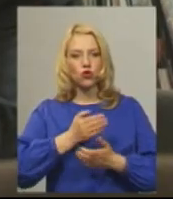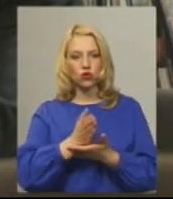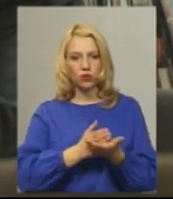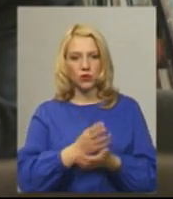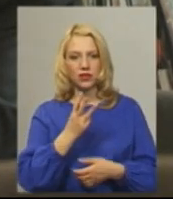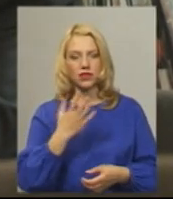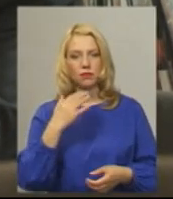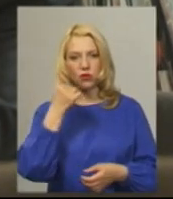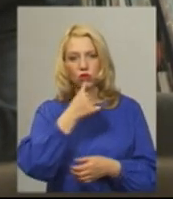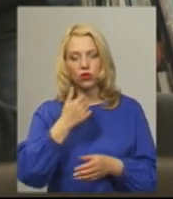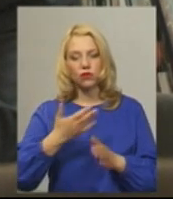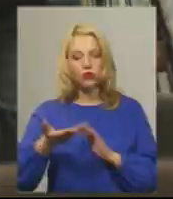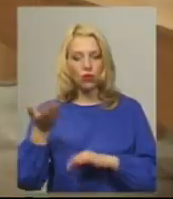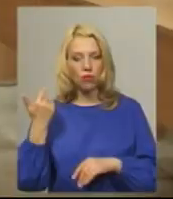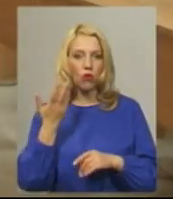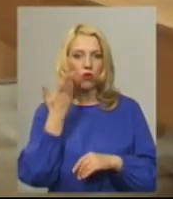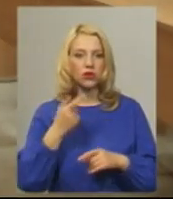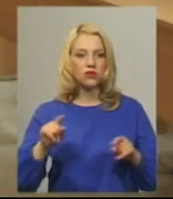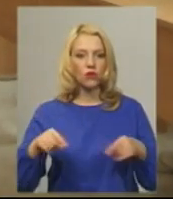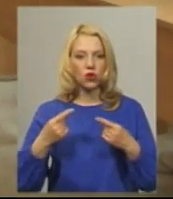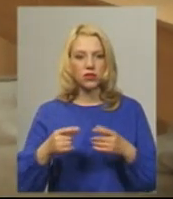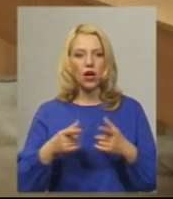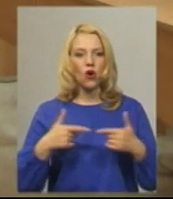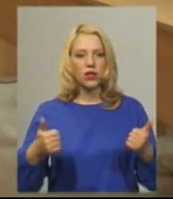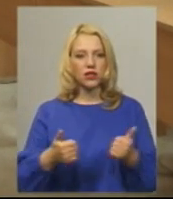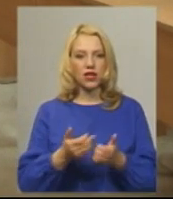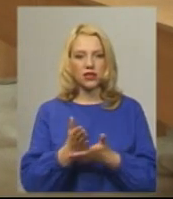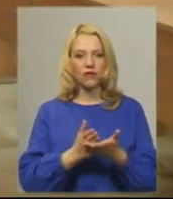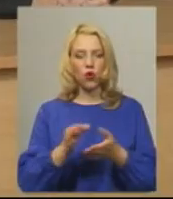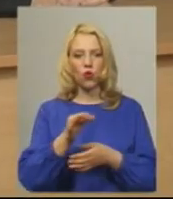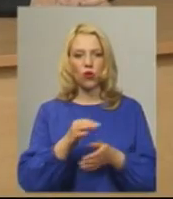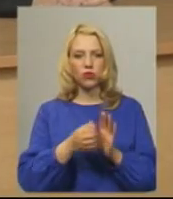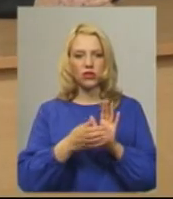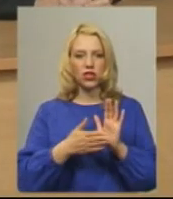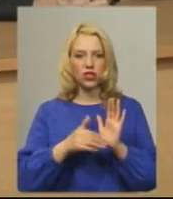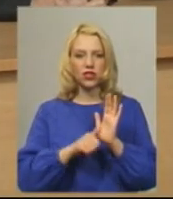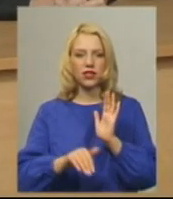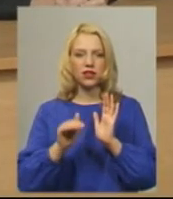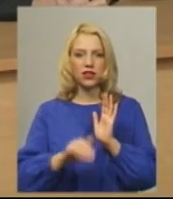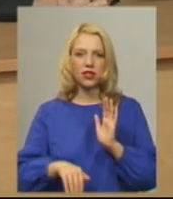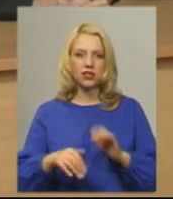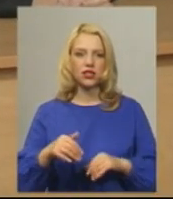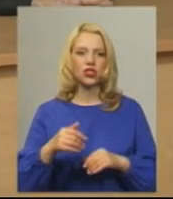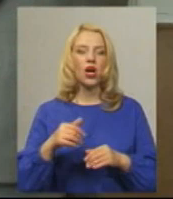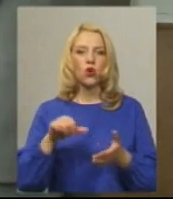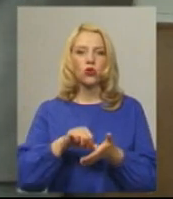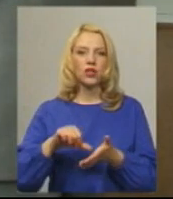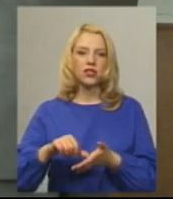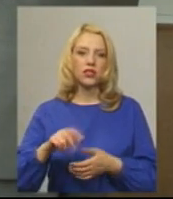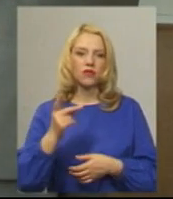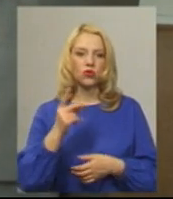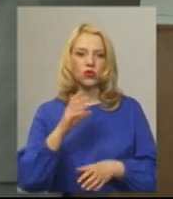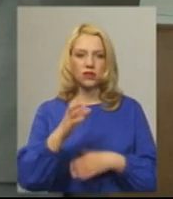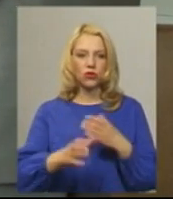35 років тому, коли створювалася організація ветеранів, в області налічувалося 60 тисяч учасників Другої світової війни, каже Володимир